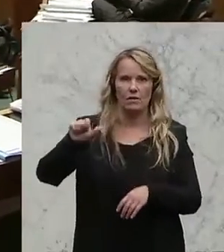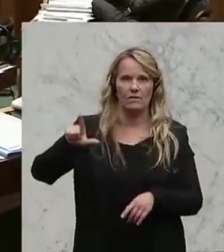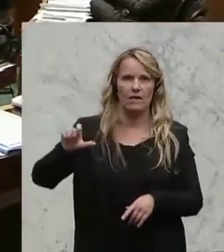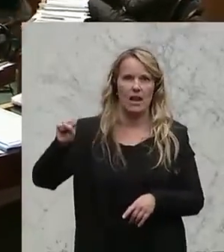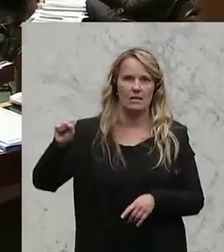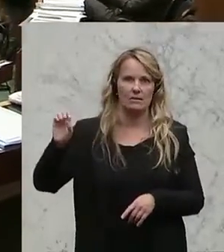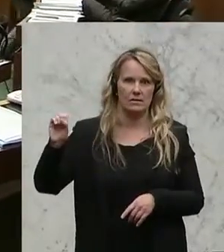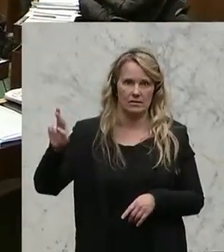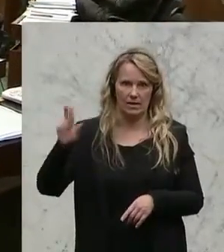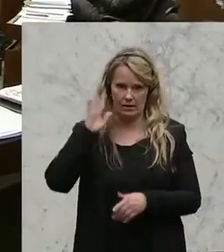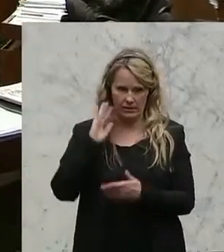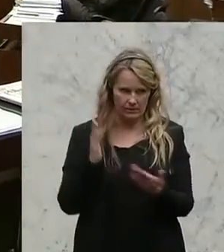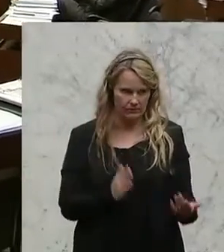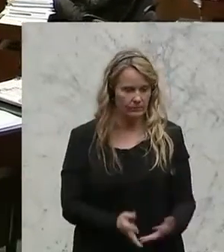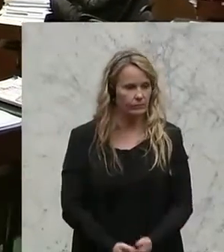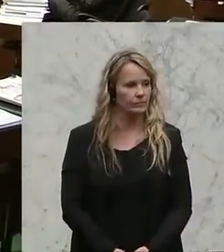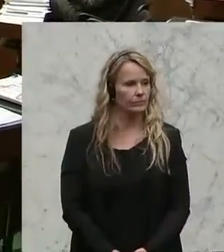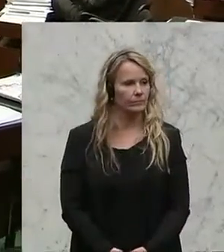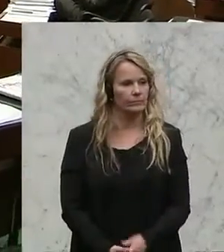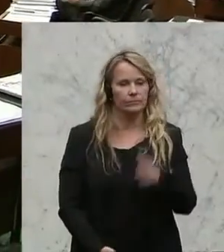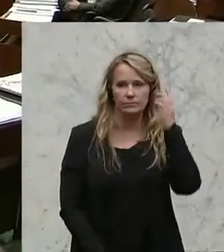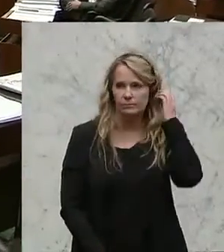Landtagswahl in den Stärrischen Landtag gewechselt ist. Halt!